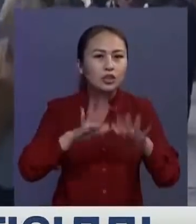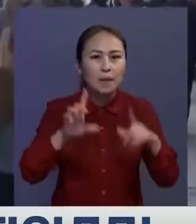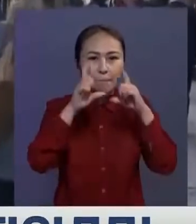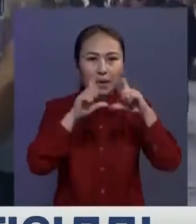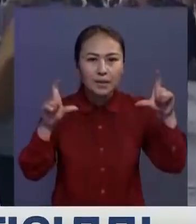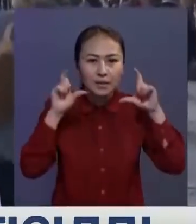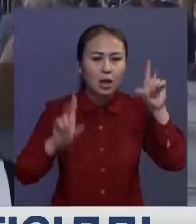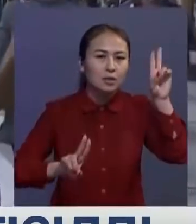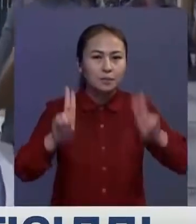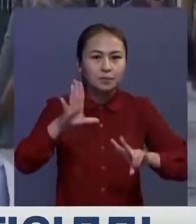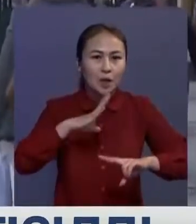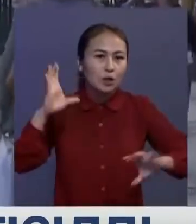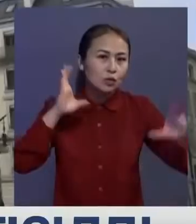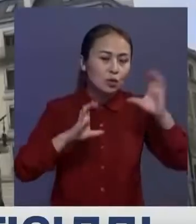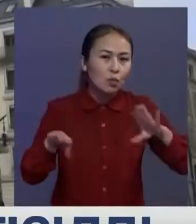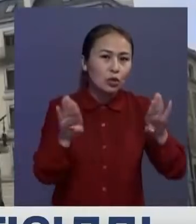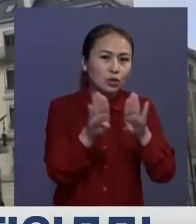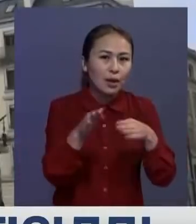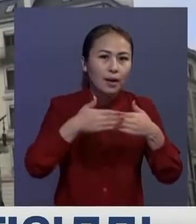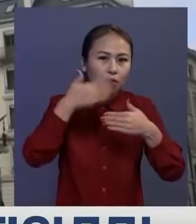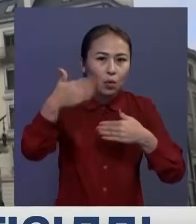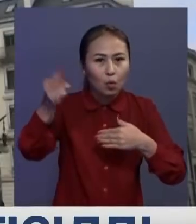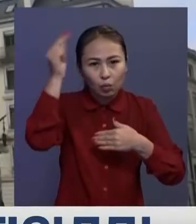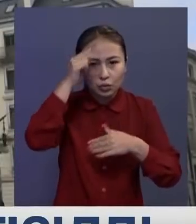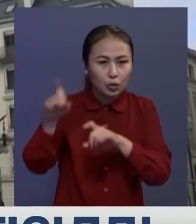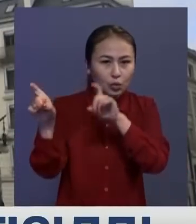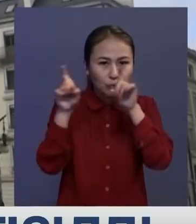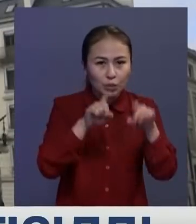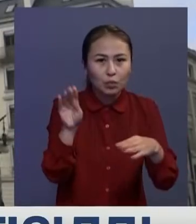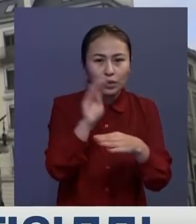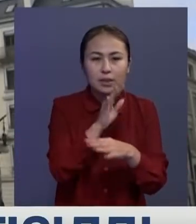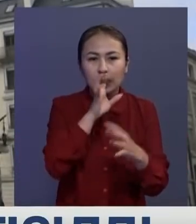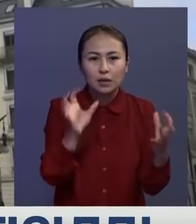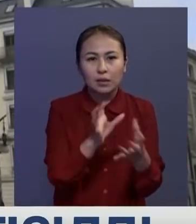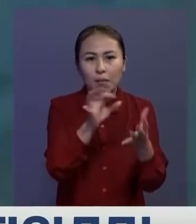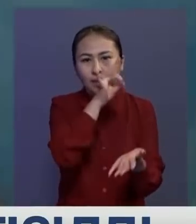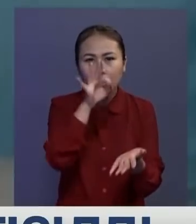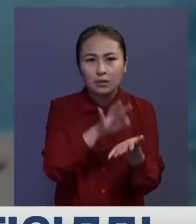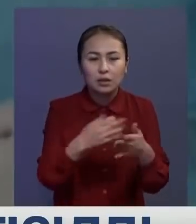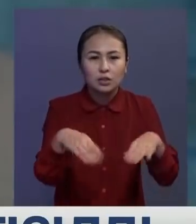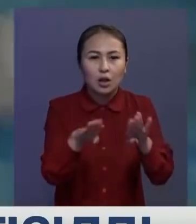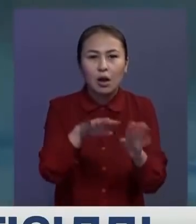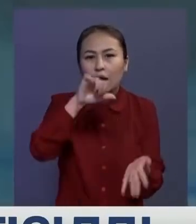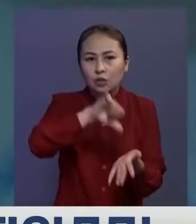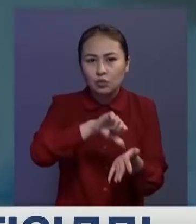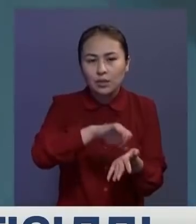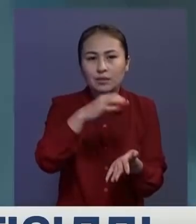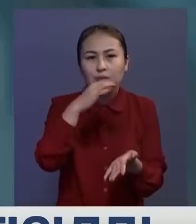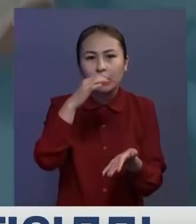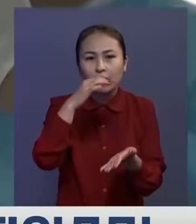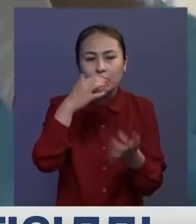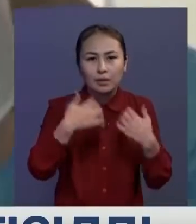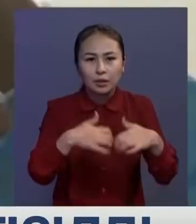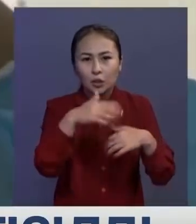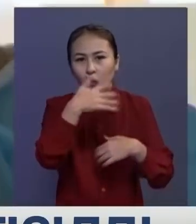масқа тағы режим орнаған. Студенттер болса қашықтан оқуға көшерілді. Бұдан бөлік сақтық мақсатында қоғамдығы шараларға қатсушылар